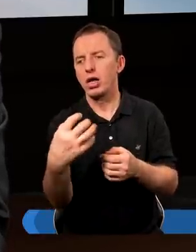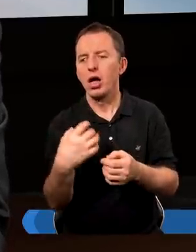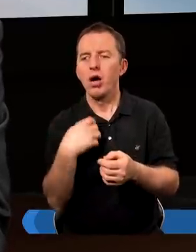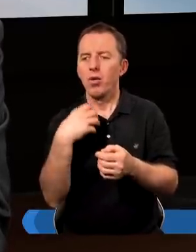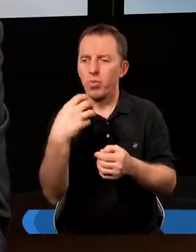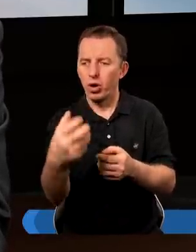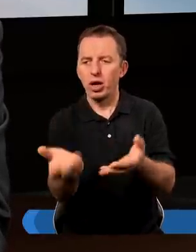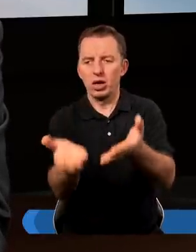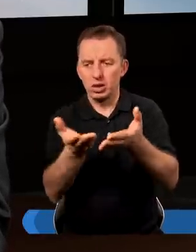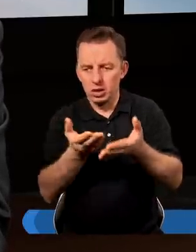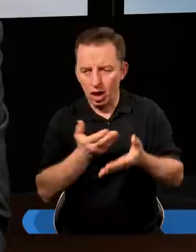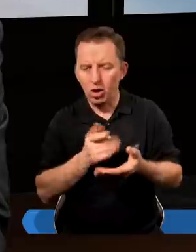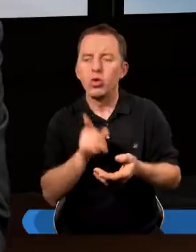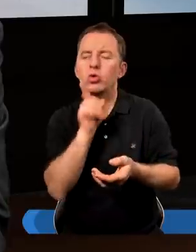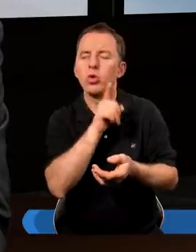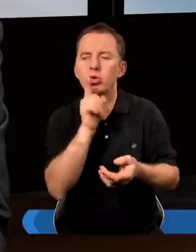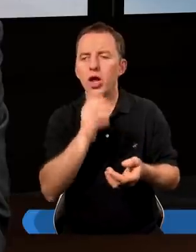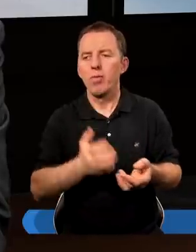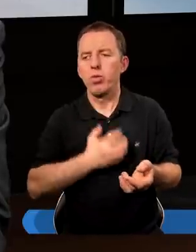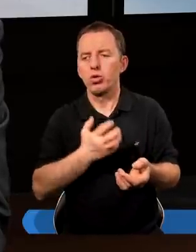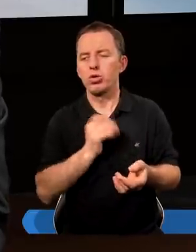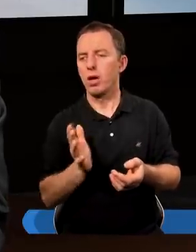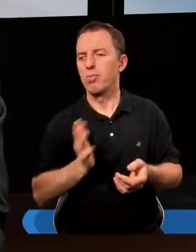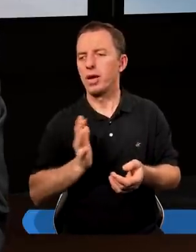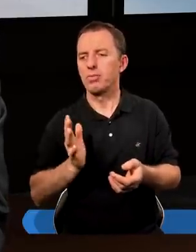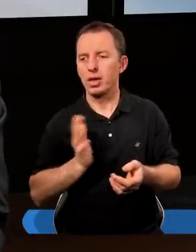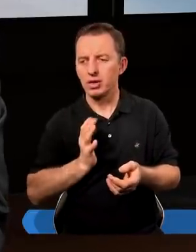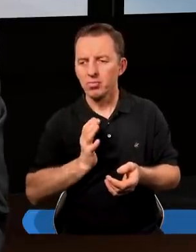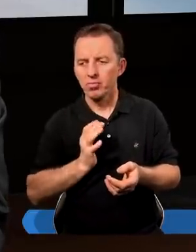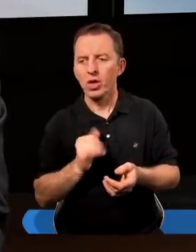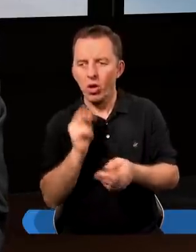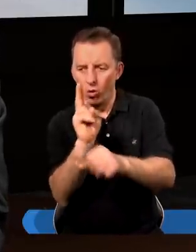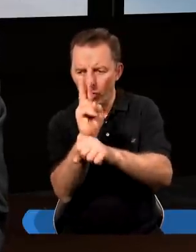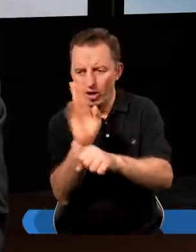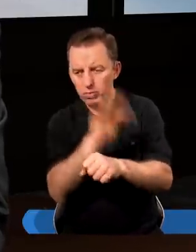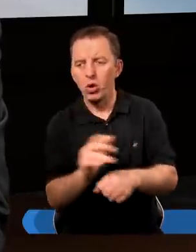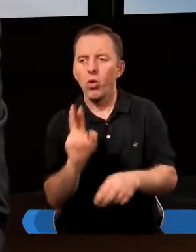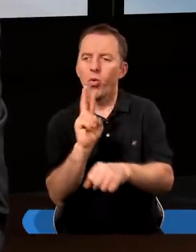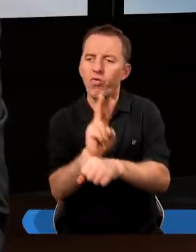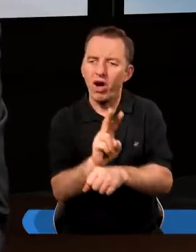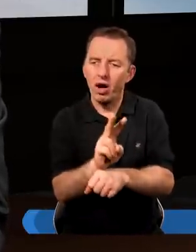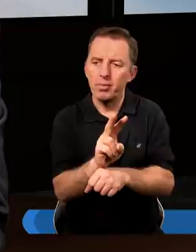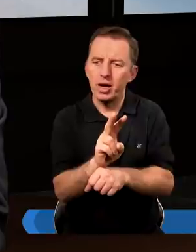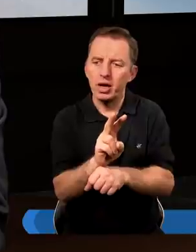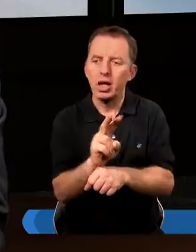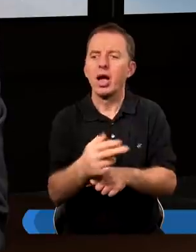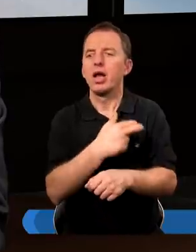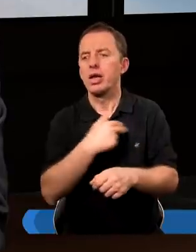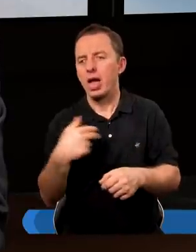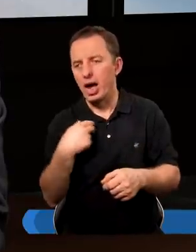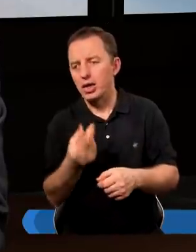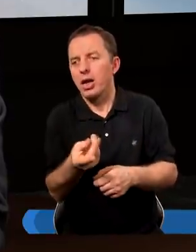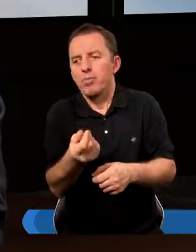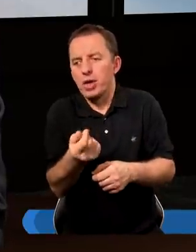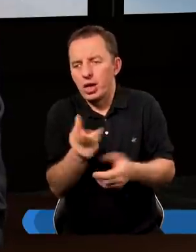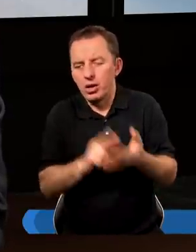Bogactwo daje nam takie sztuczne poczucie bezpieczeństwa. Kiedy zamiast ufać Bogu, ufamy naszym